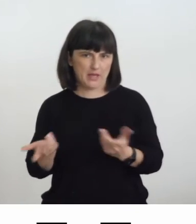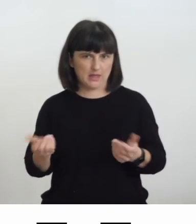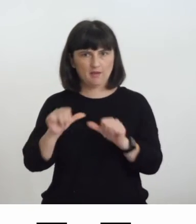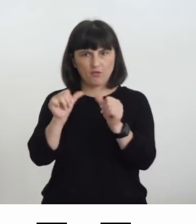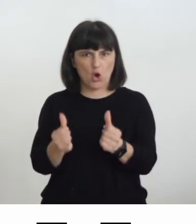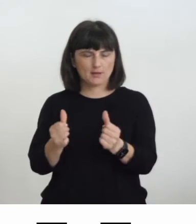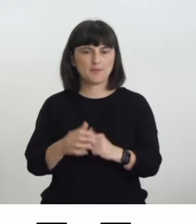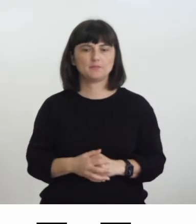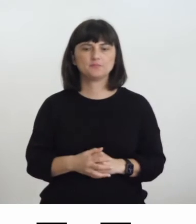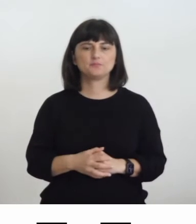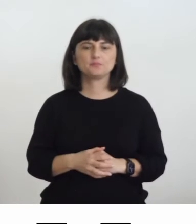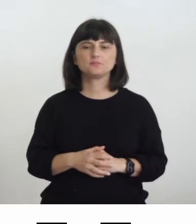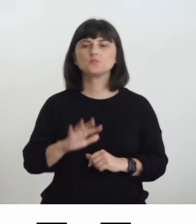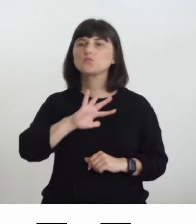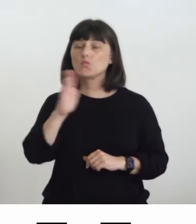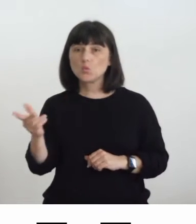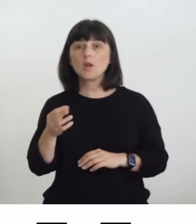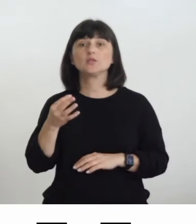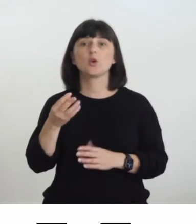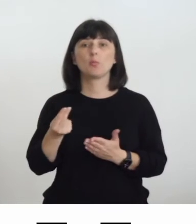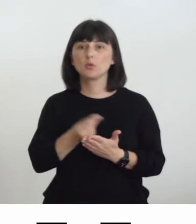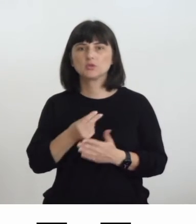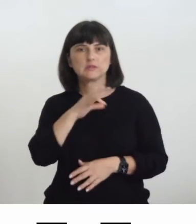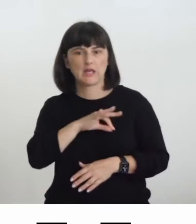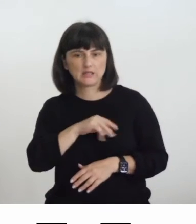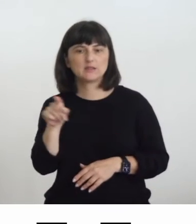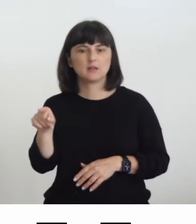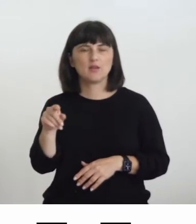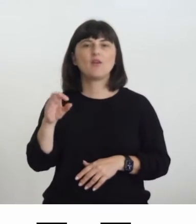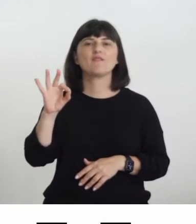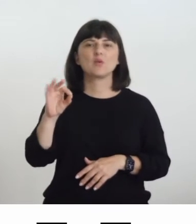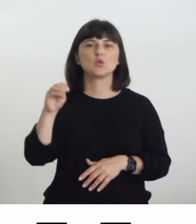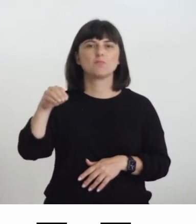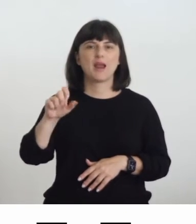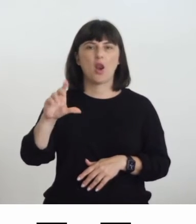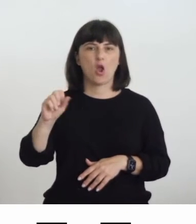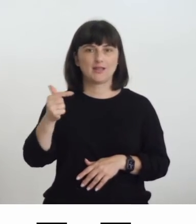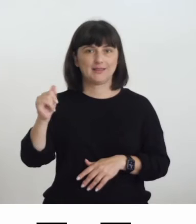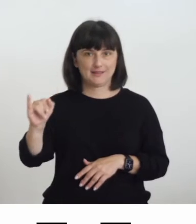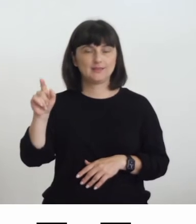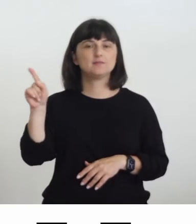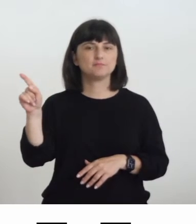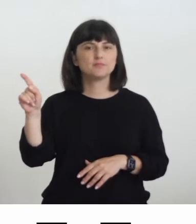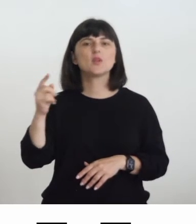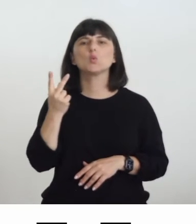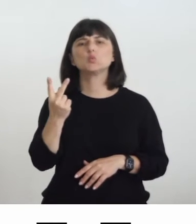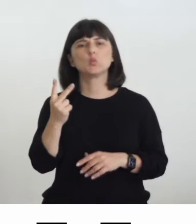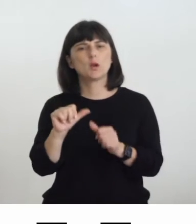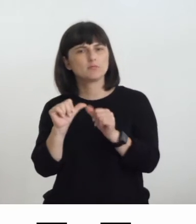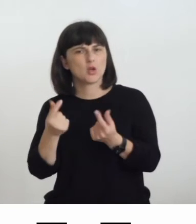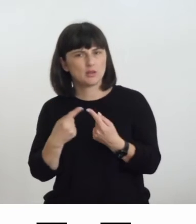è un progetto video e traduzione tattile su Fausto Melotti interessante perché pone due diverse modalità di